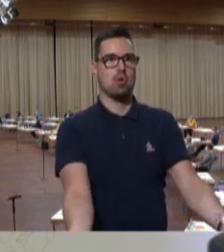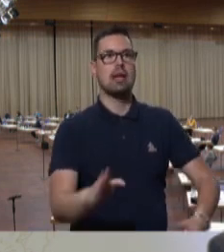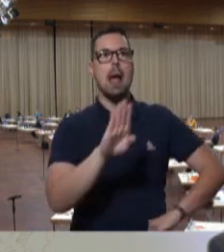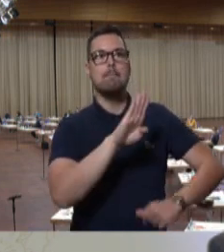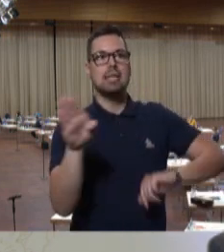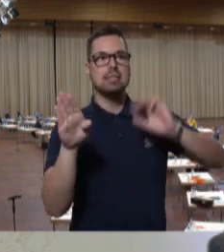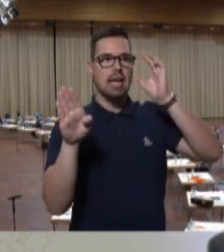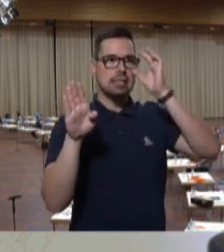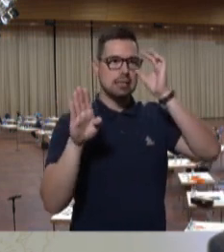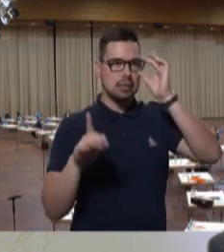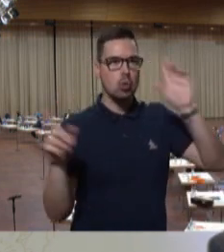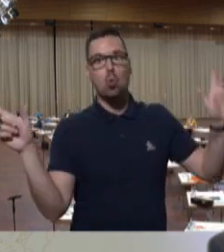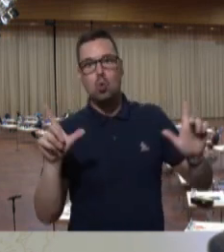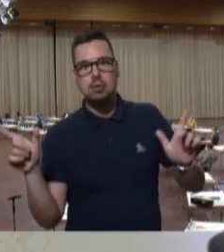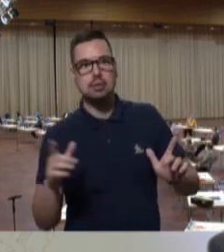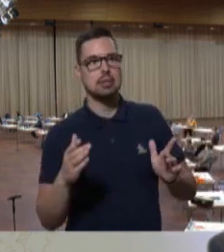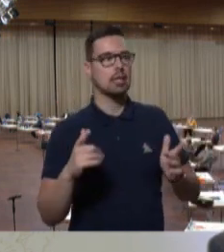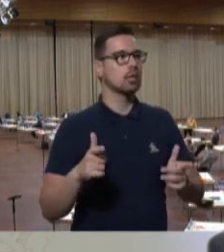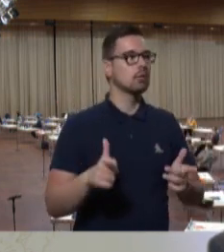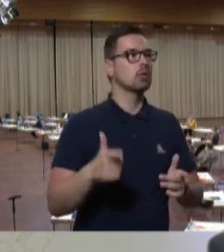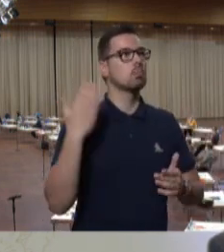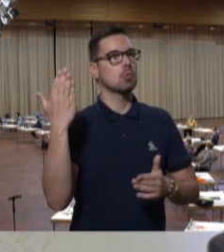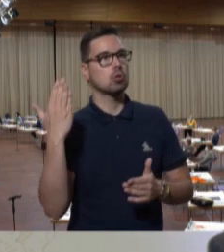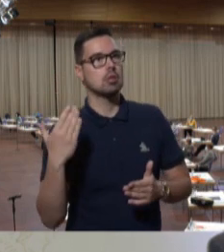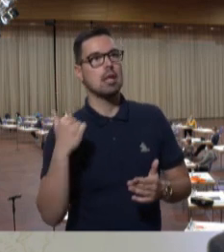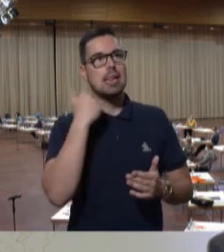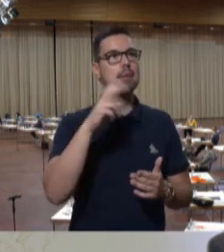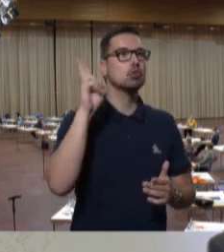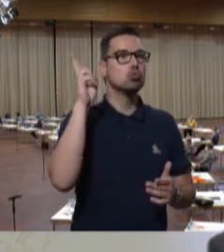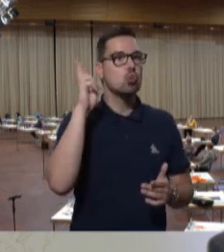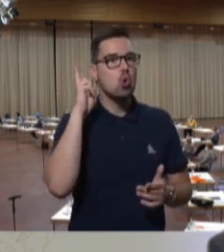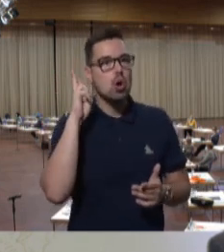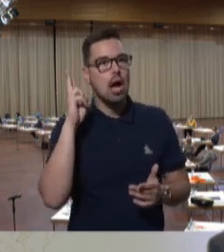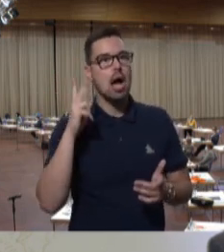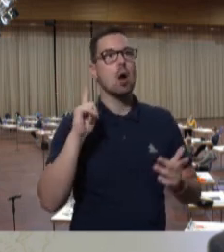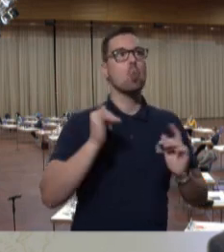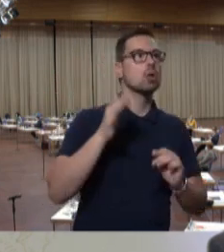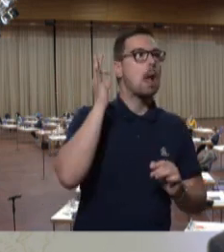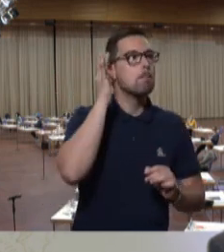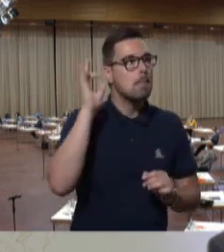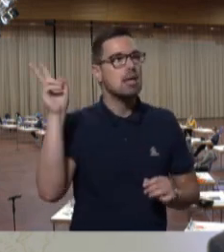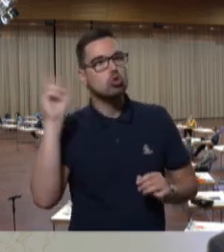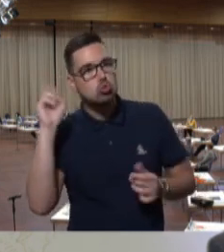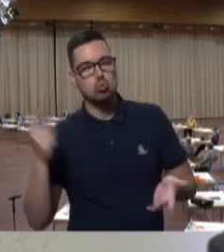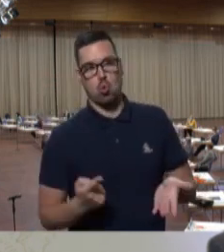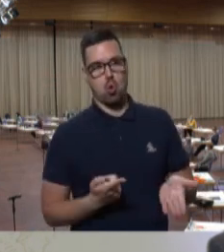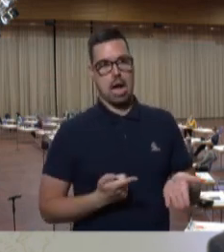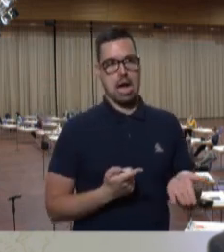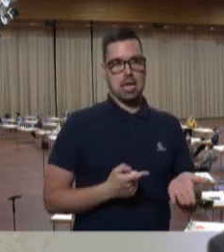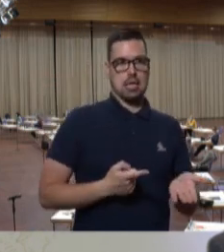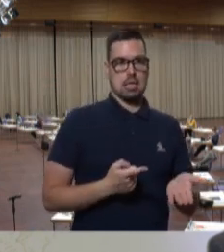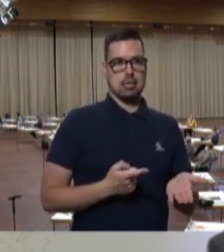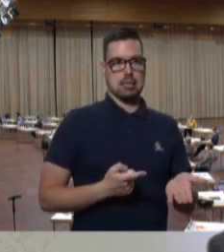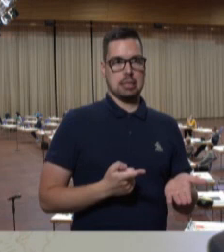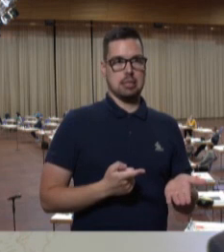Wenn ich da auf einem Konzert oder einer Veranstaltung zur Begrüßung sage, liebe Zuhörerinnen und Zuhörer, dann glaube ich und hatte bis jetzt nicht den